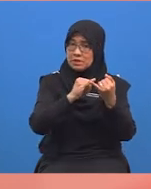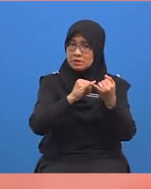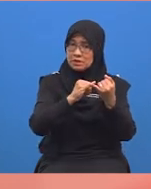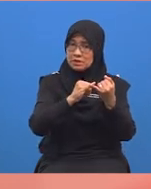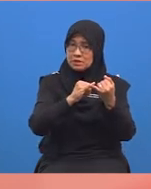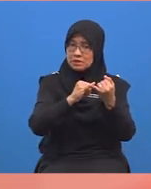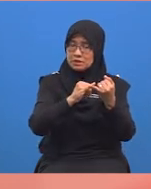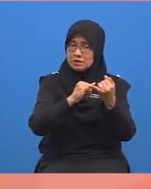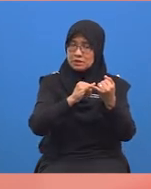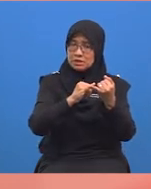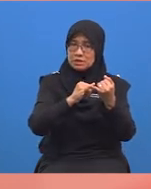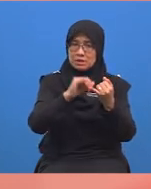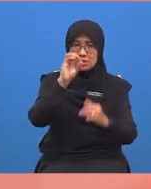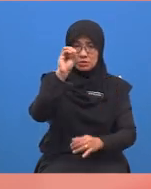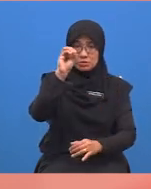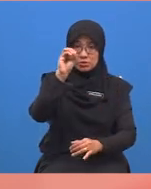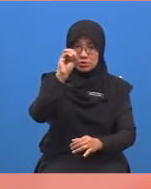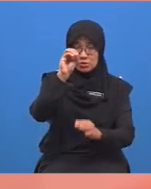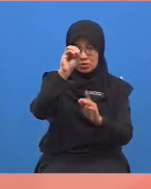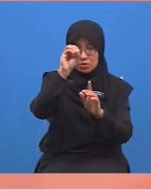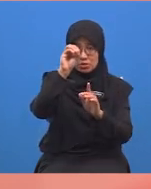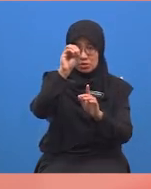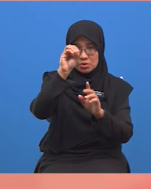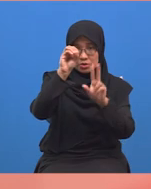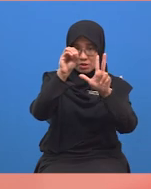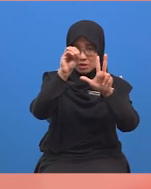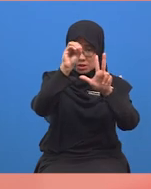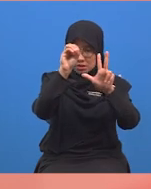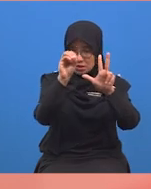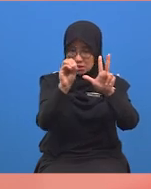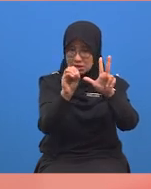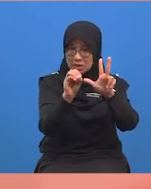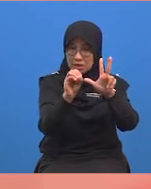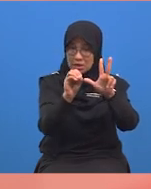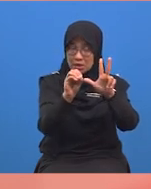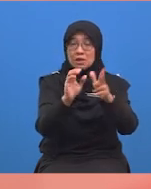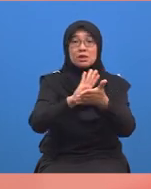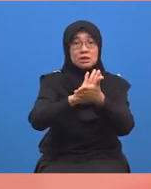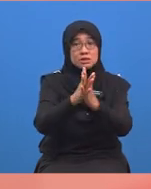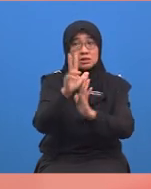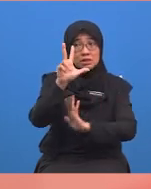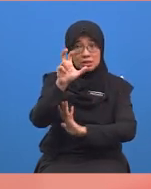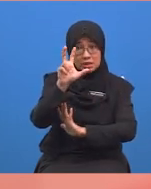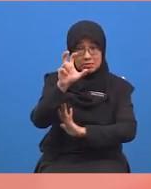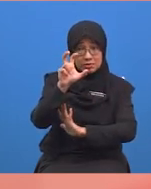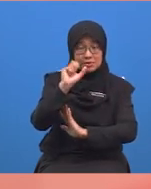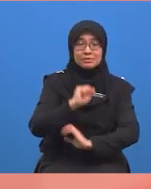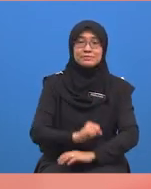sifar dan letakkan di sebelah baki tiga dan nilainya menjadi tiga puluh.